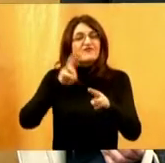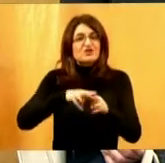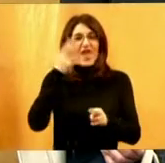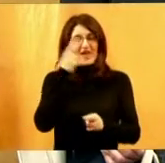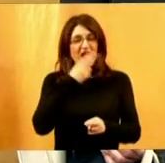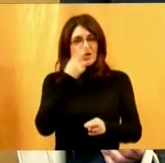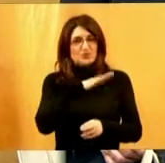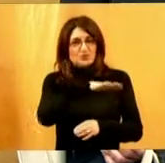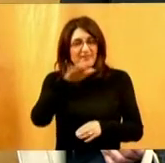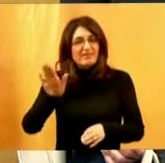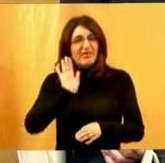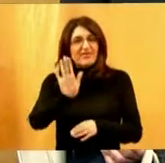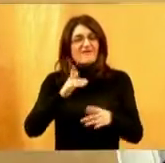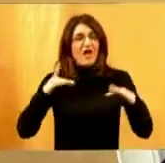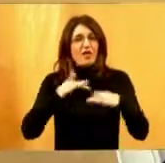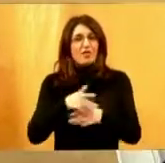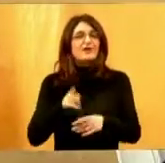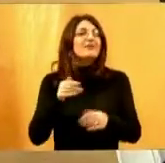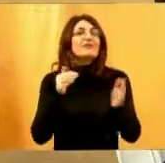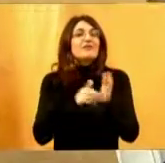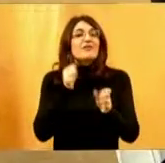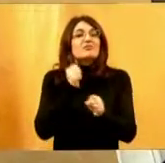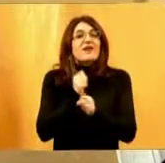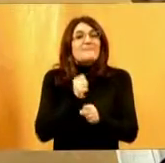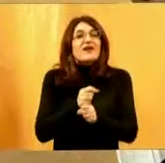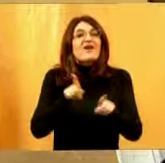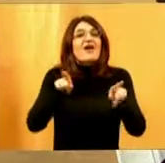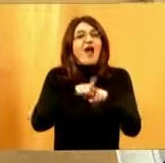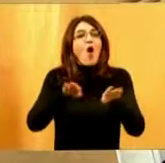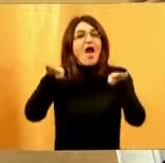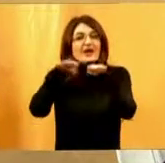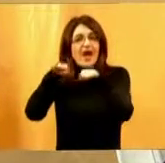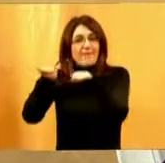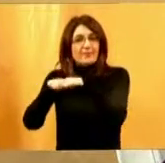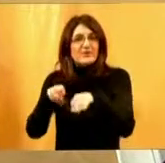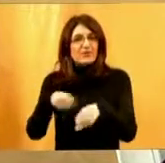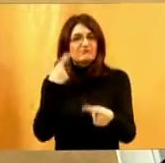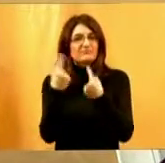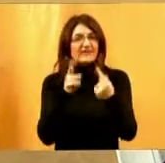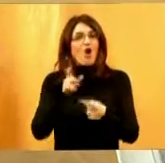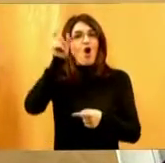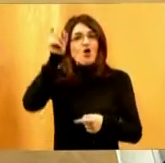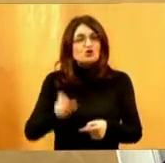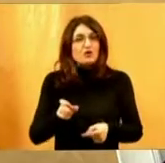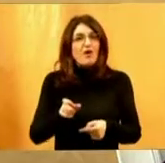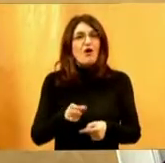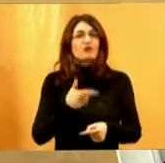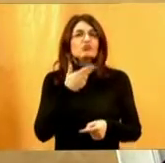napraviti u stvari da imamo apsolutno, da se ima ravnopravan položaj i osoba sa